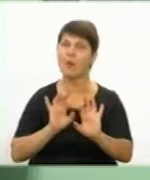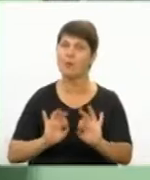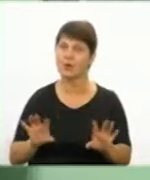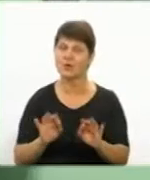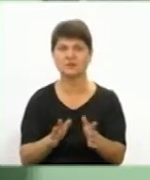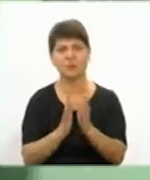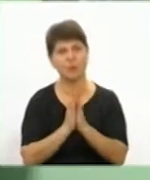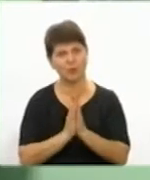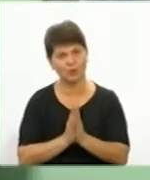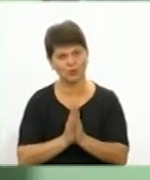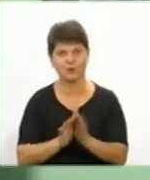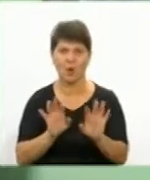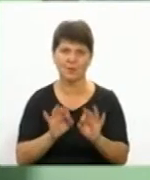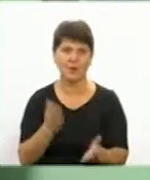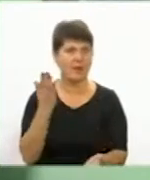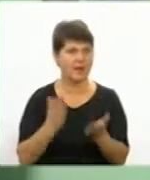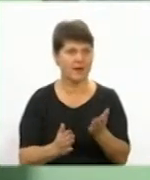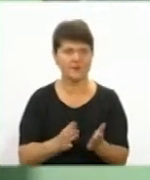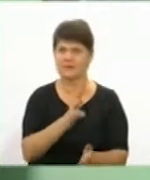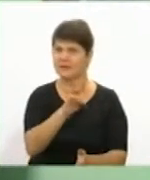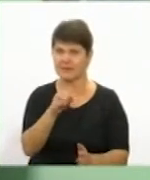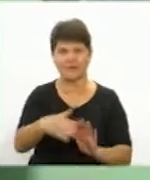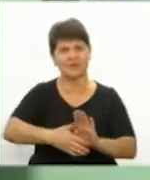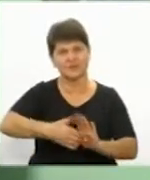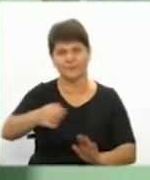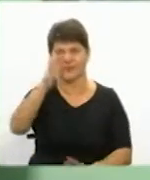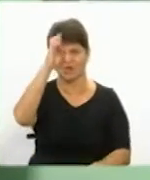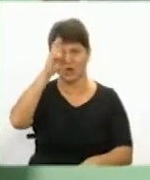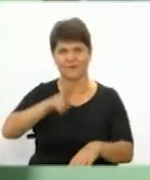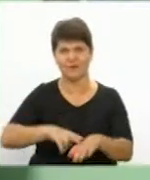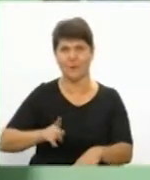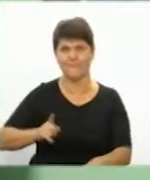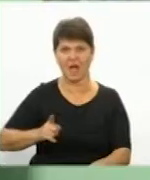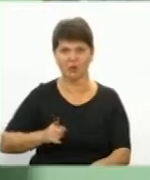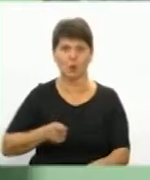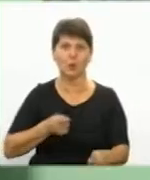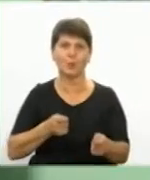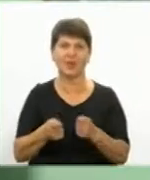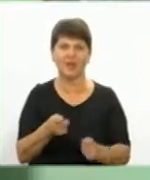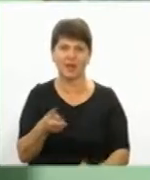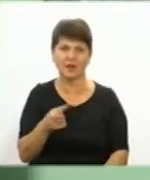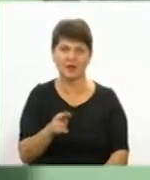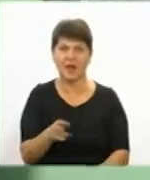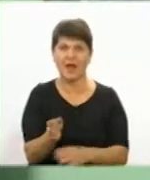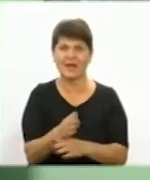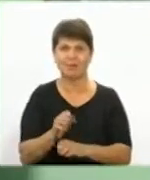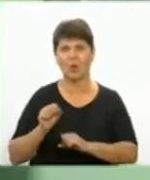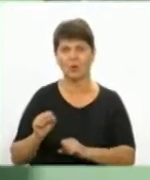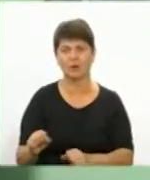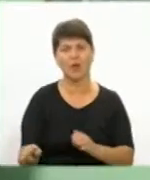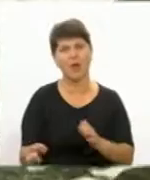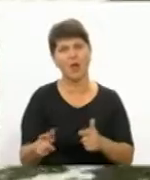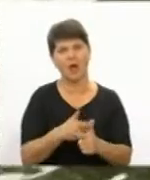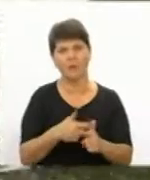просимо, об'ясняємо. Якщо не цей, визиваємо або державний патруль, державне управління рибоохорони, або визиваємо